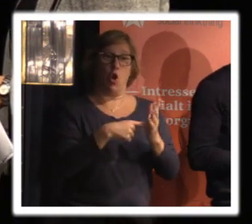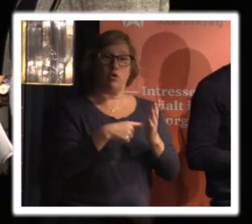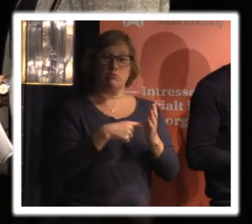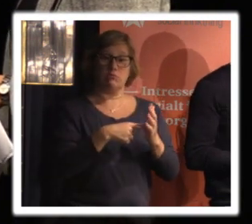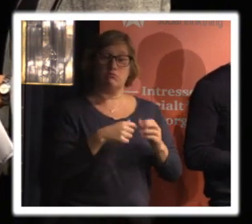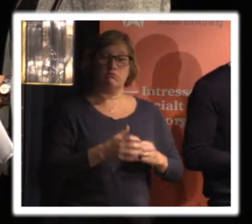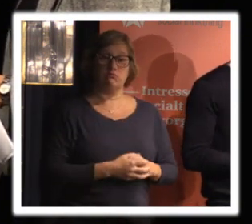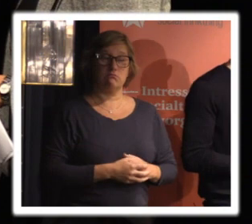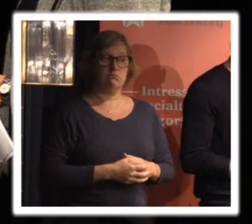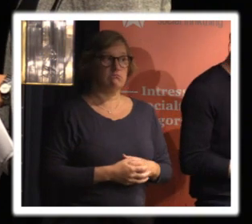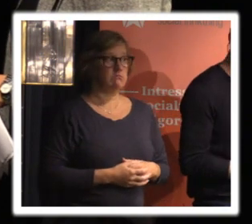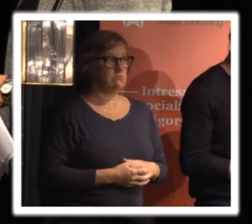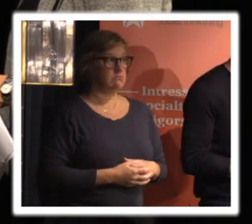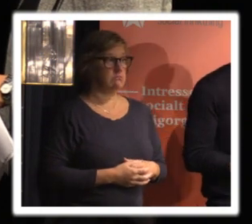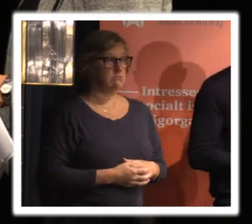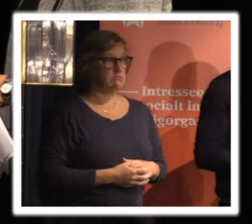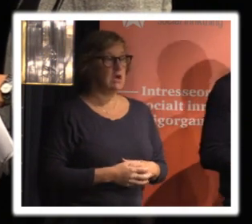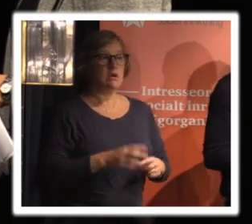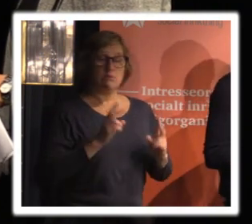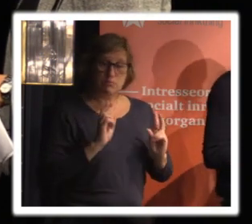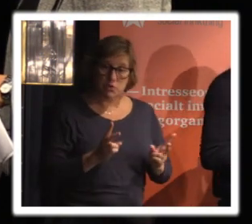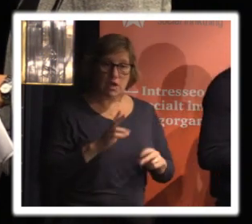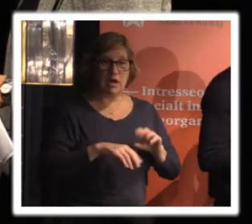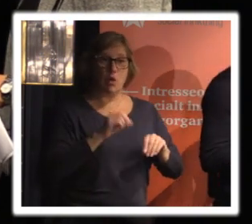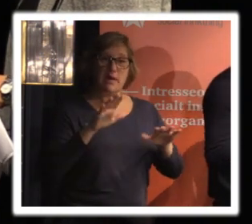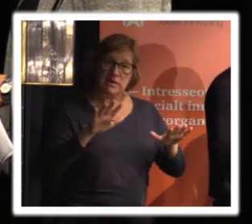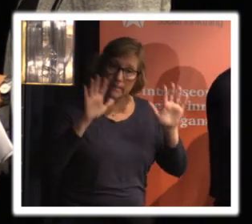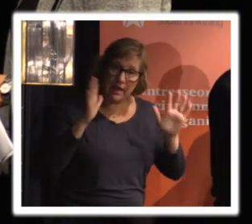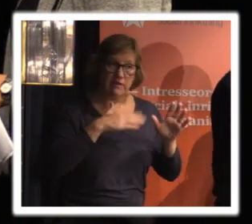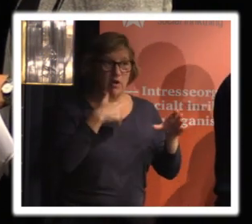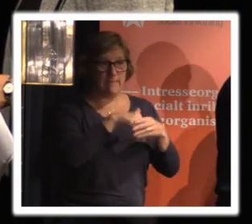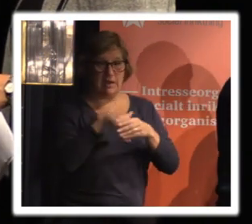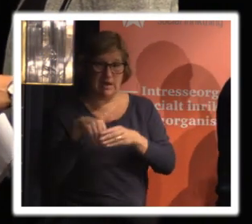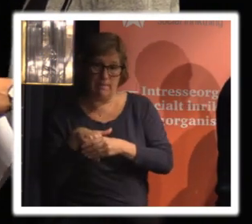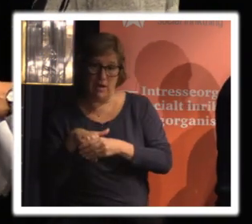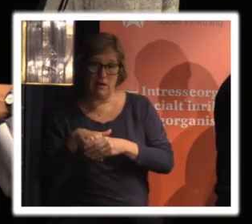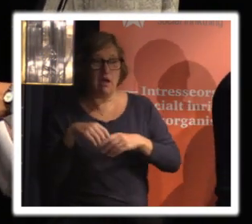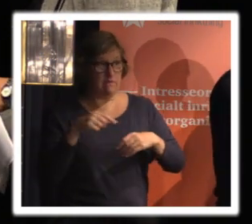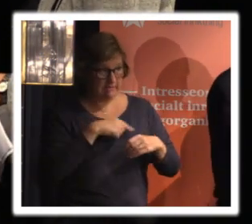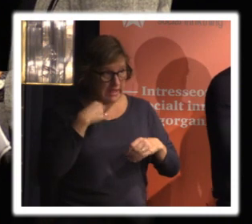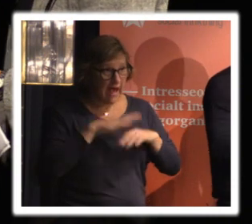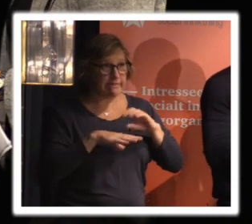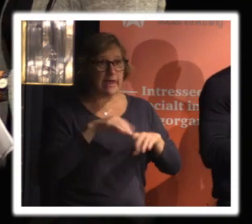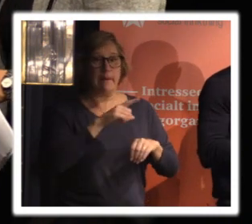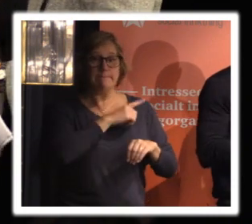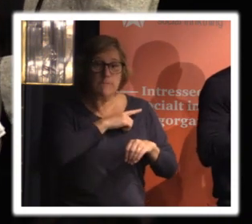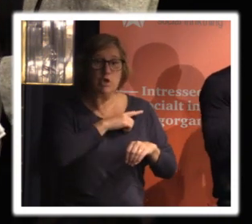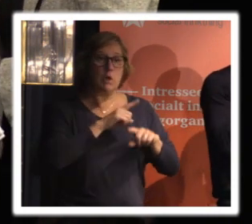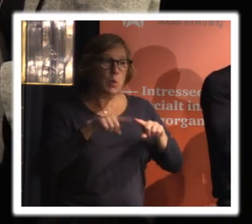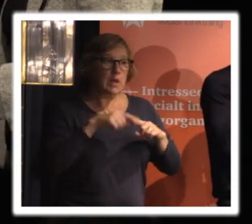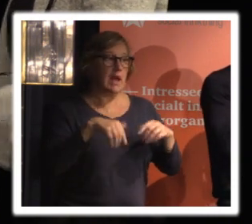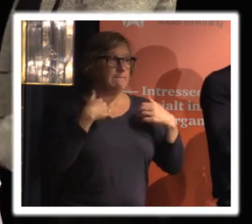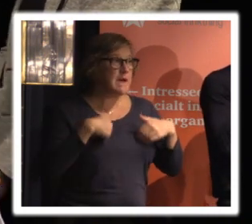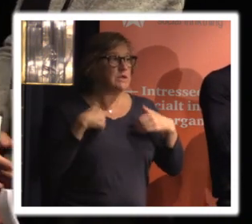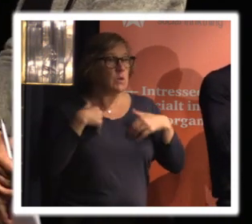så är det ju och så handlar det också om respekt för medlemmarna för hon har ju en poäng att vi hanterar jättemycket personuppgifter